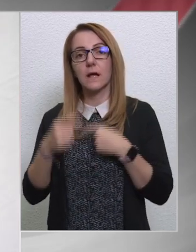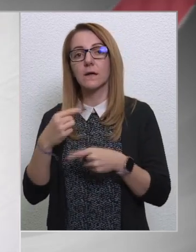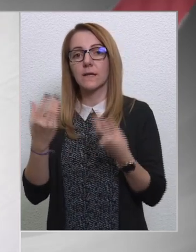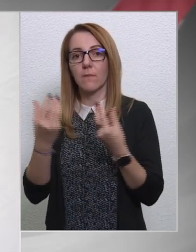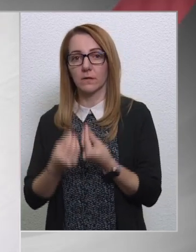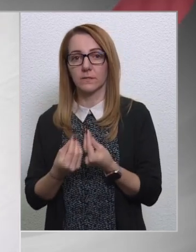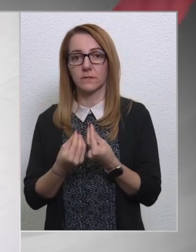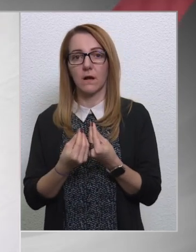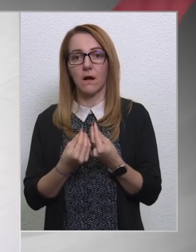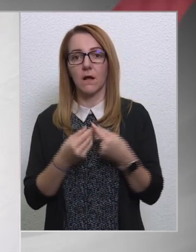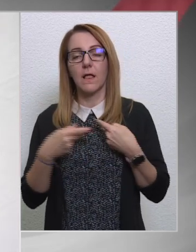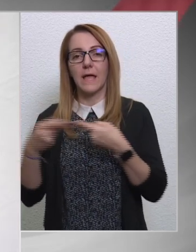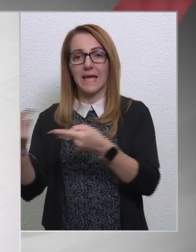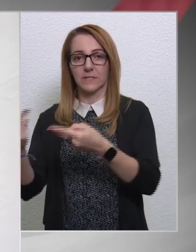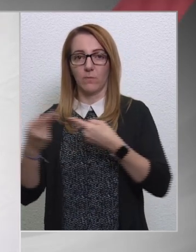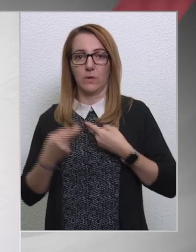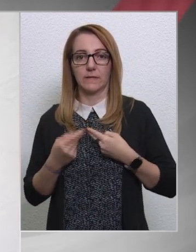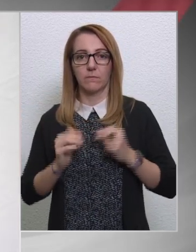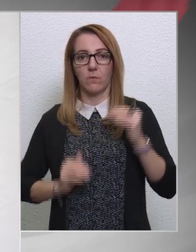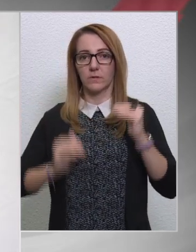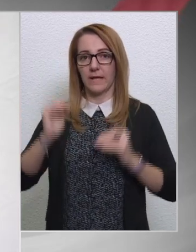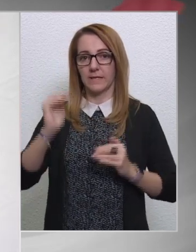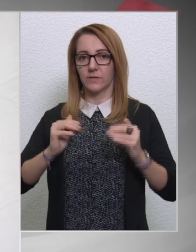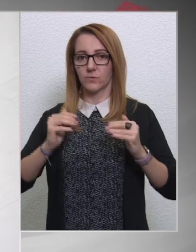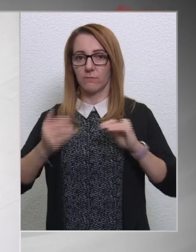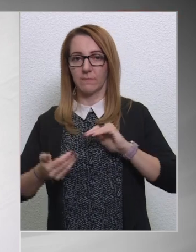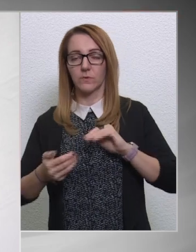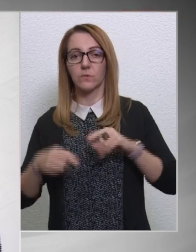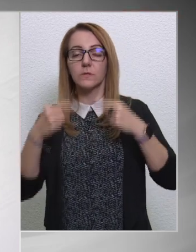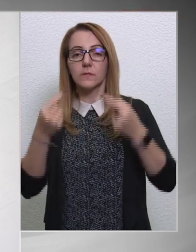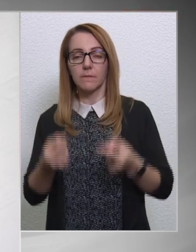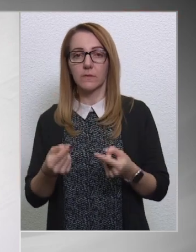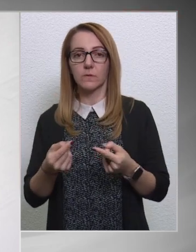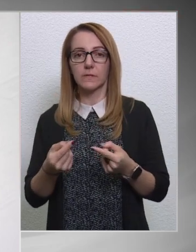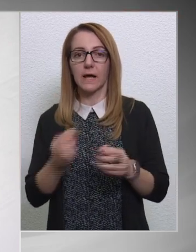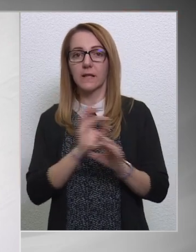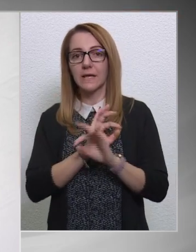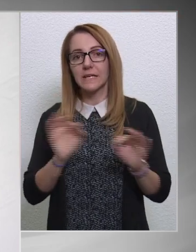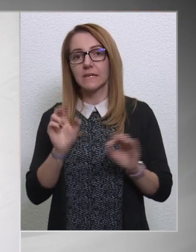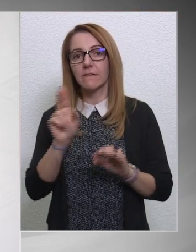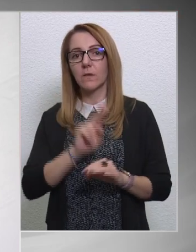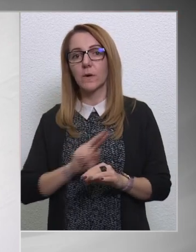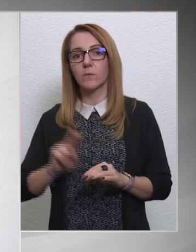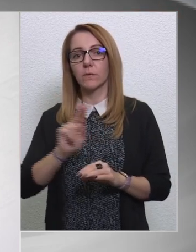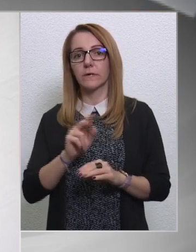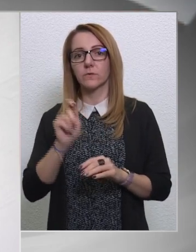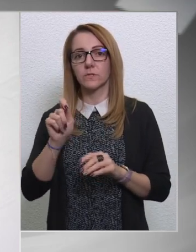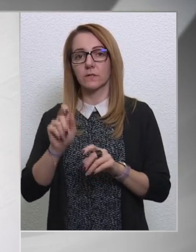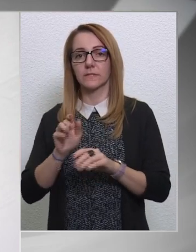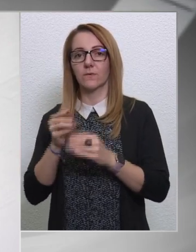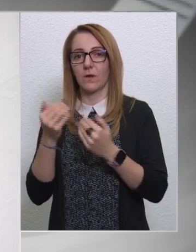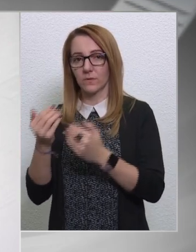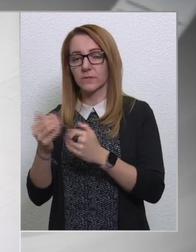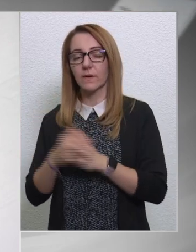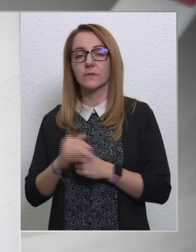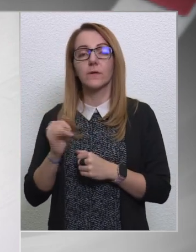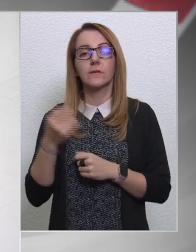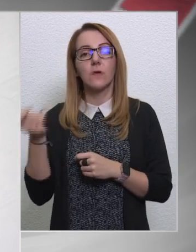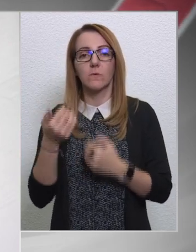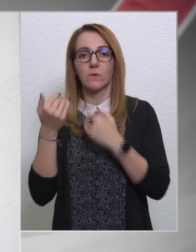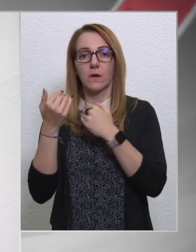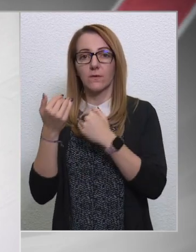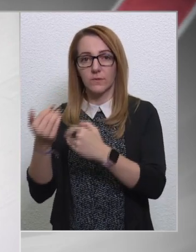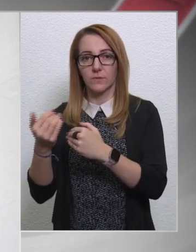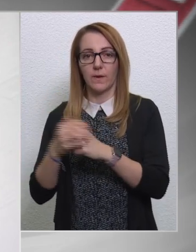hanem azzal, hogy az export-import egyensúly megborult, miután a kiváló Európai Uniós szankcióknak köszönhetően, meg nyilván a háborúnak